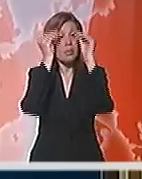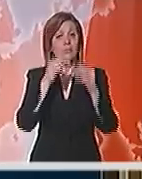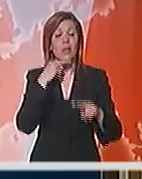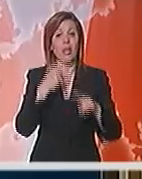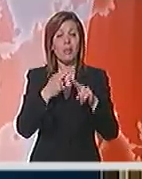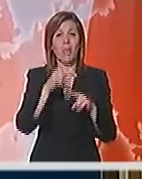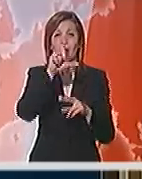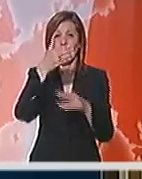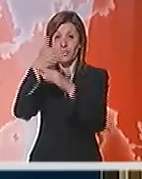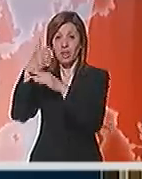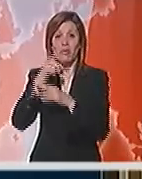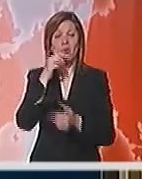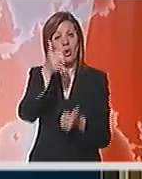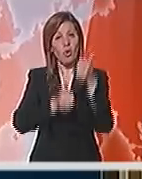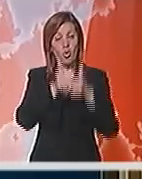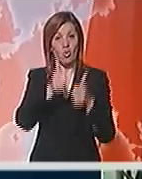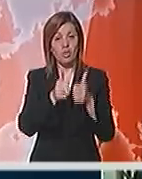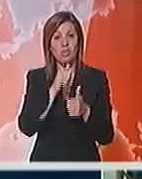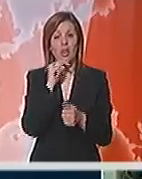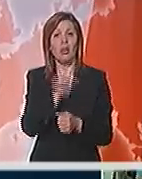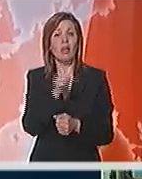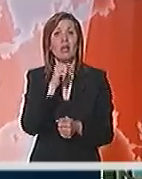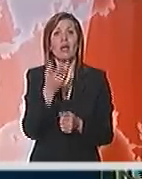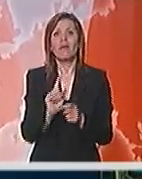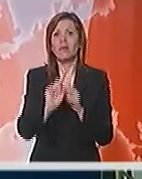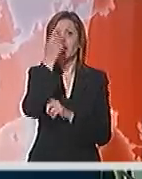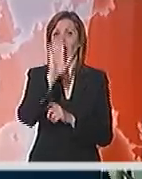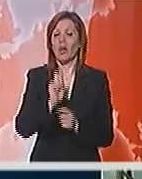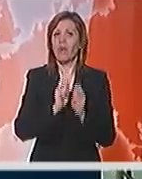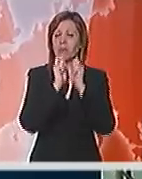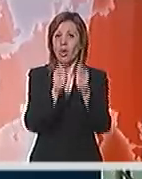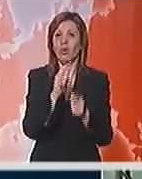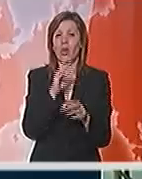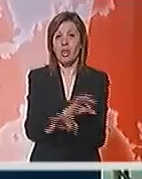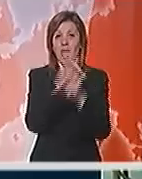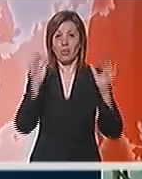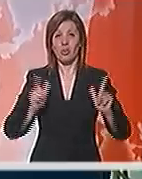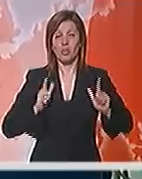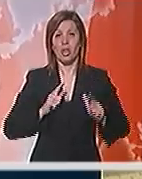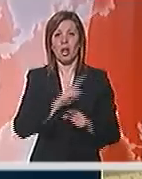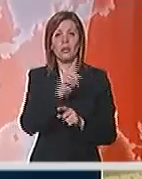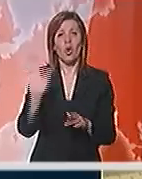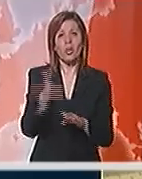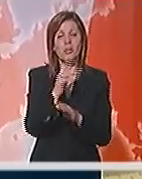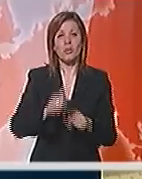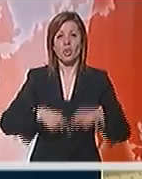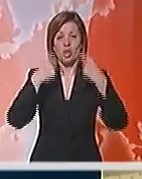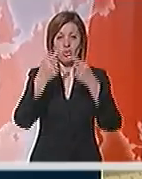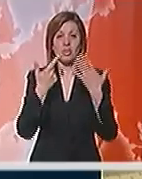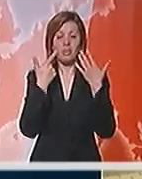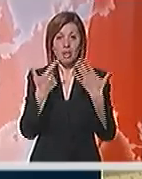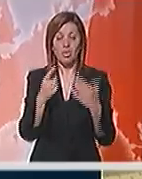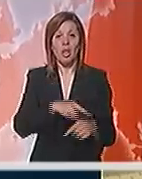imena kompanija koje su konkurisale, ali ne i visine njihove ponude na koje će javnost čekati bar do iseka iduće nedelje.